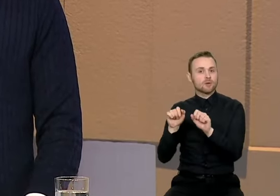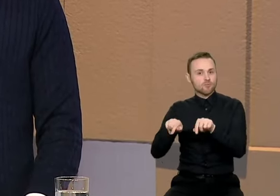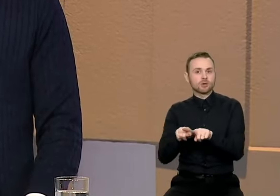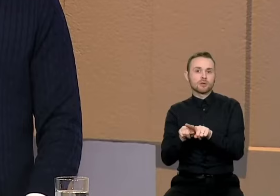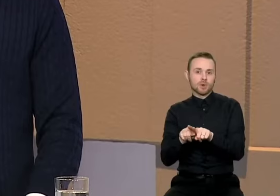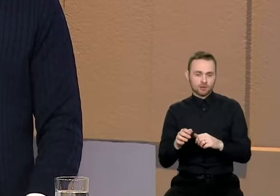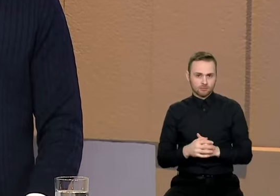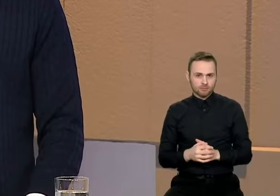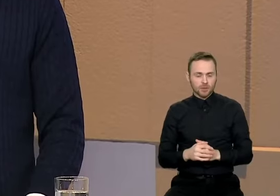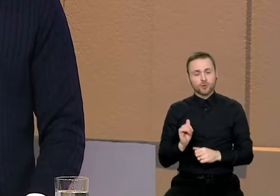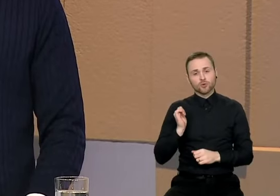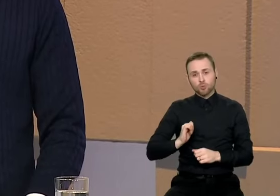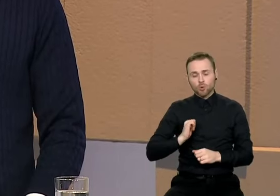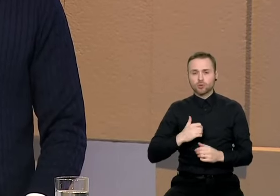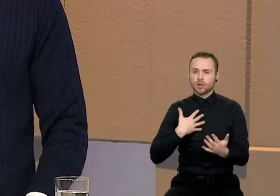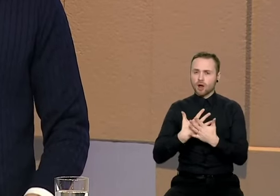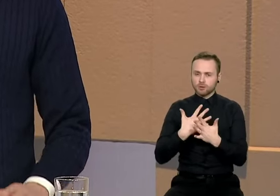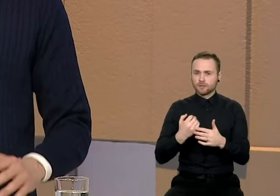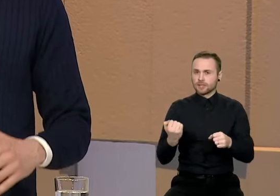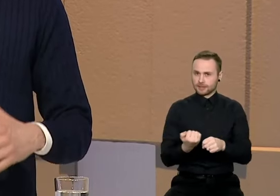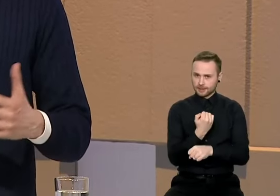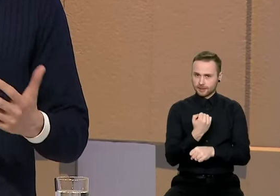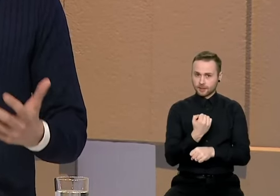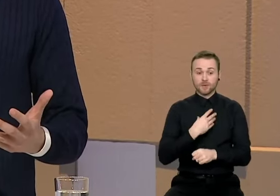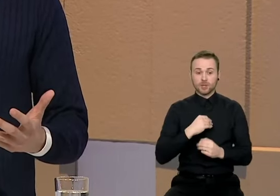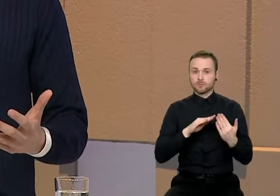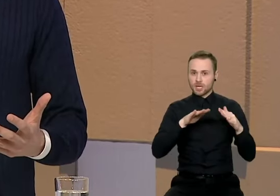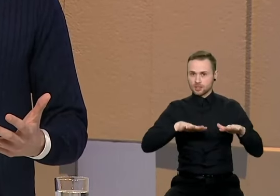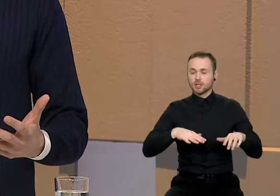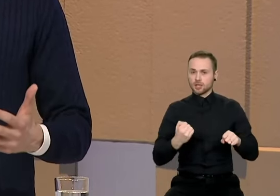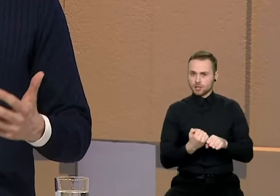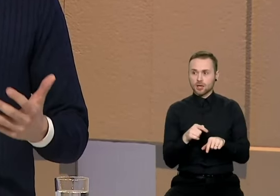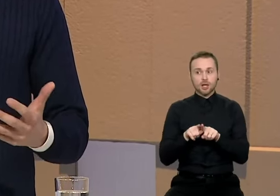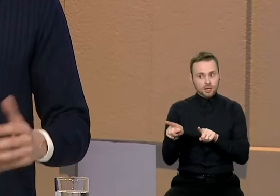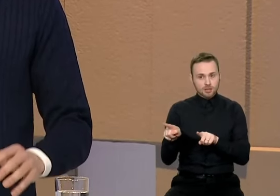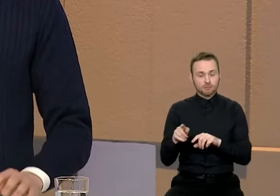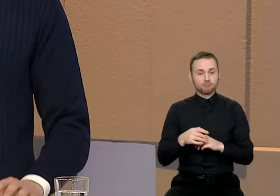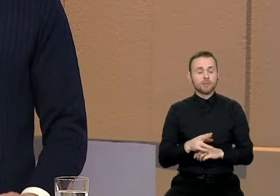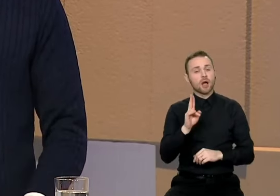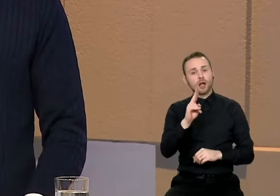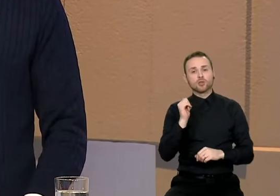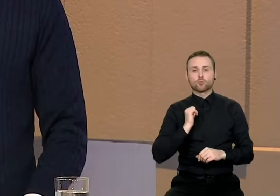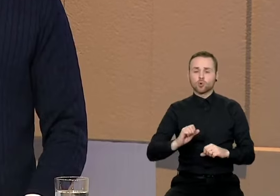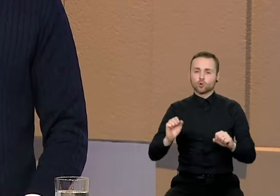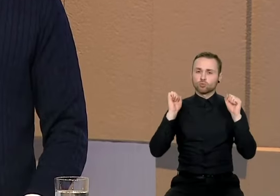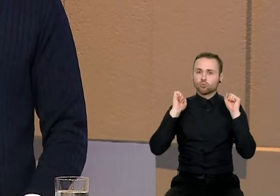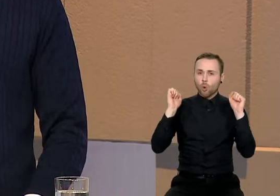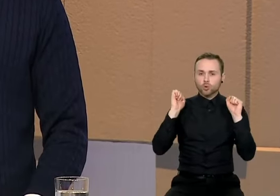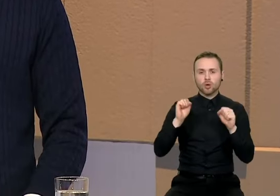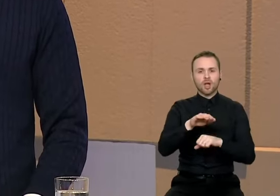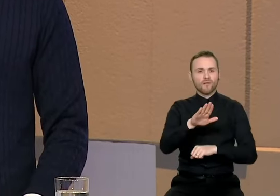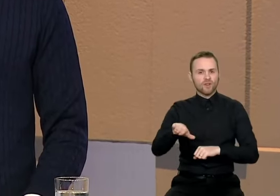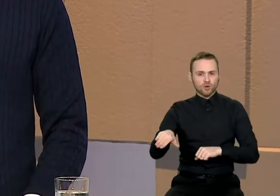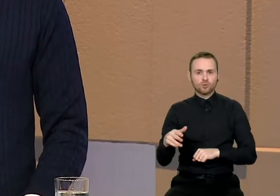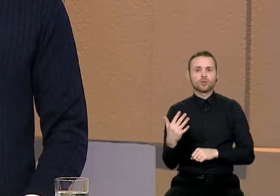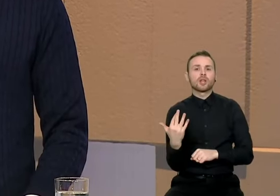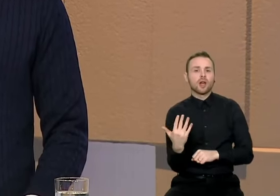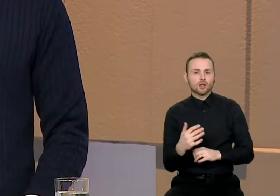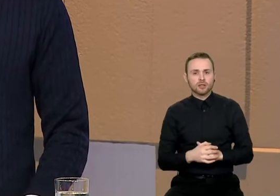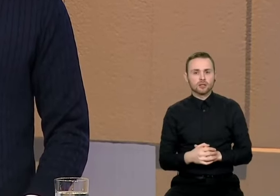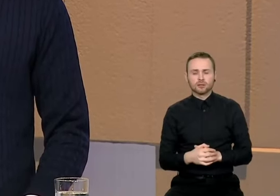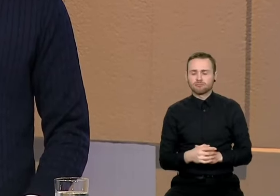didinimą. Ir ta labai svarbu užtikrinti Vilniaus mieste, nes sportuojančių, fizinį pausymančių vaikų skaičius yra